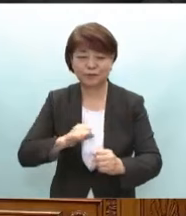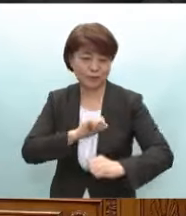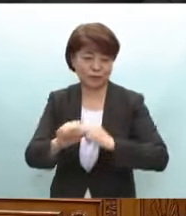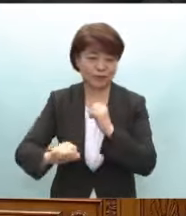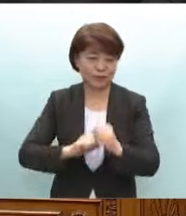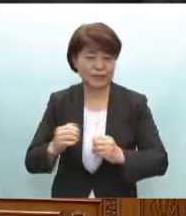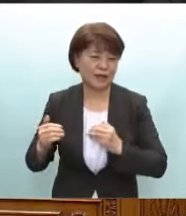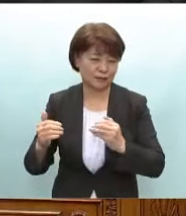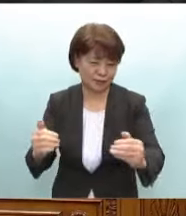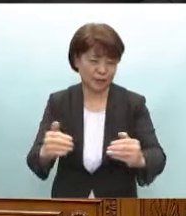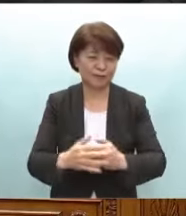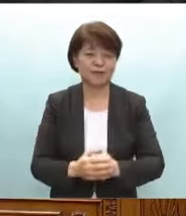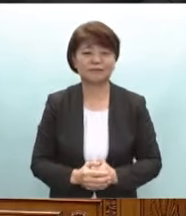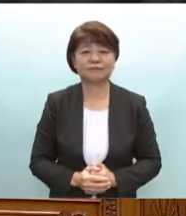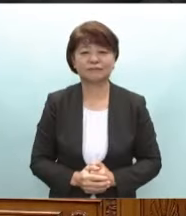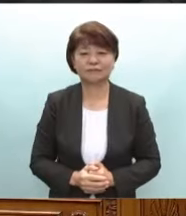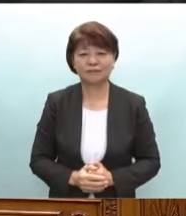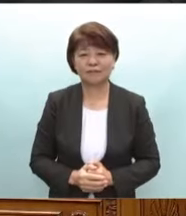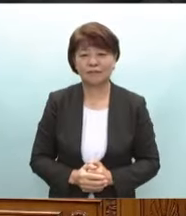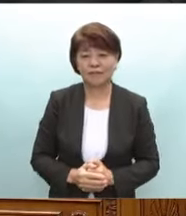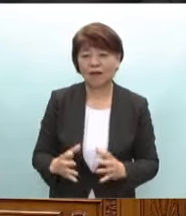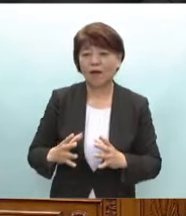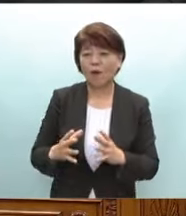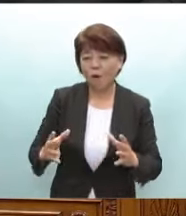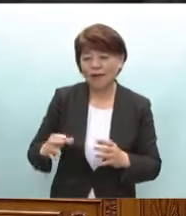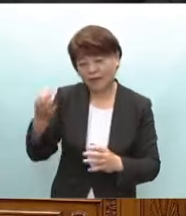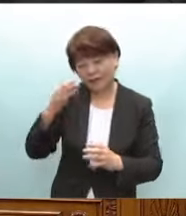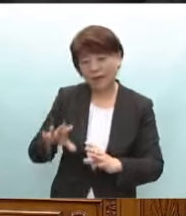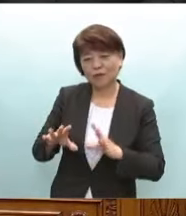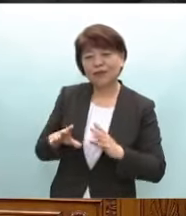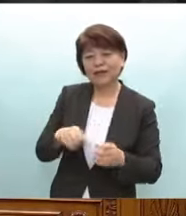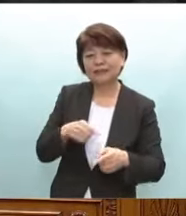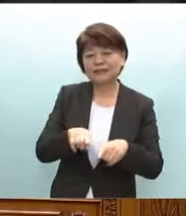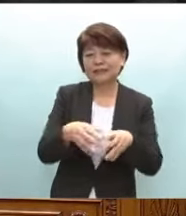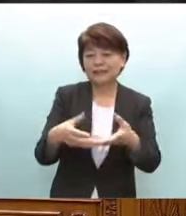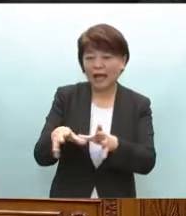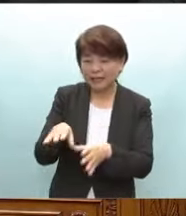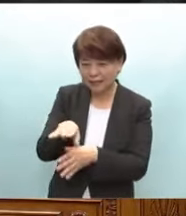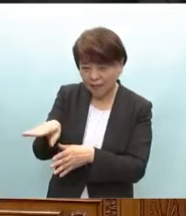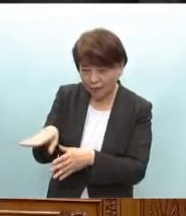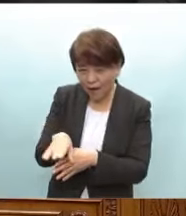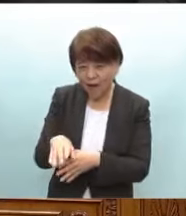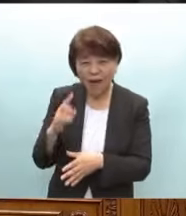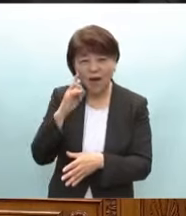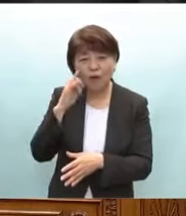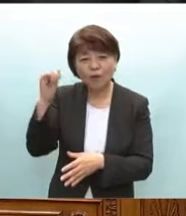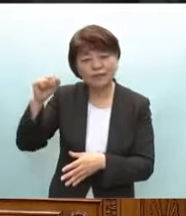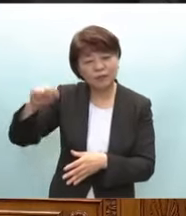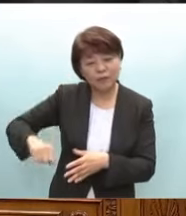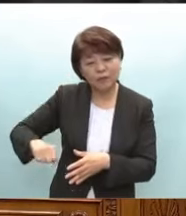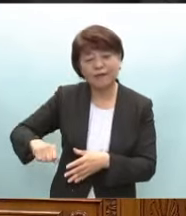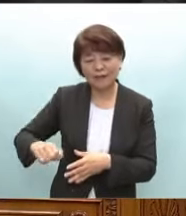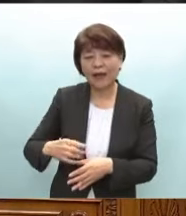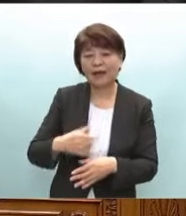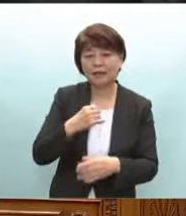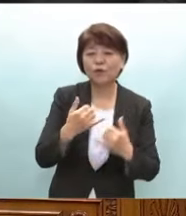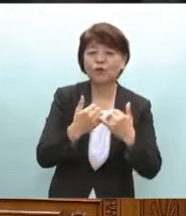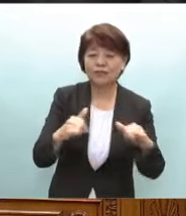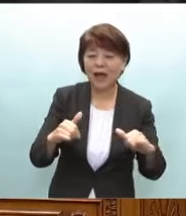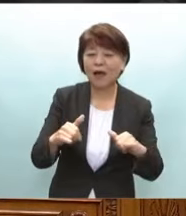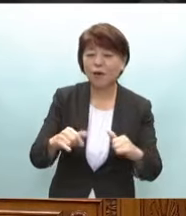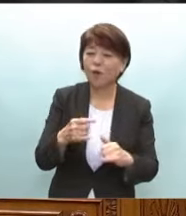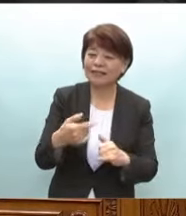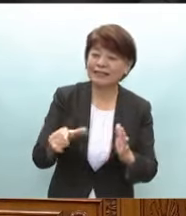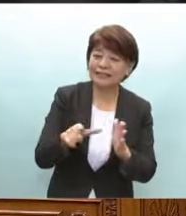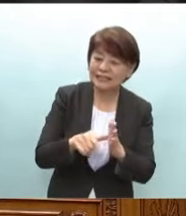みが進められております大きな被害を受けた自治体では保護者の同意が得られた希望者を一時的に